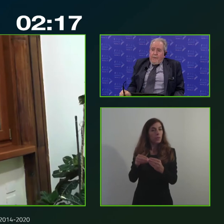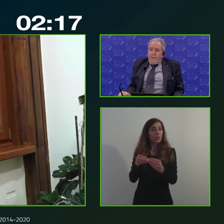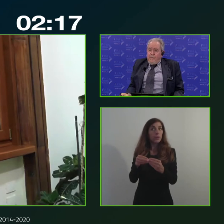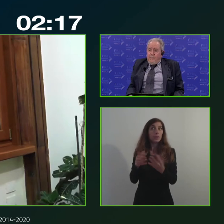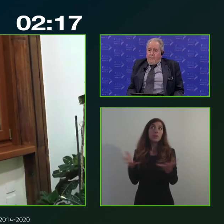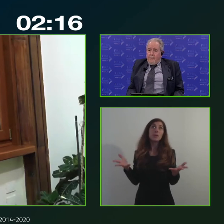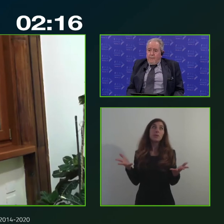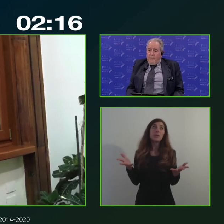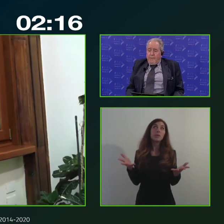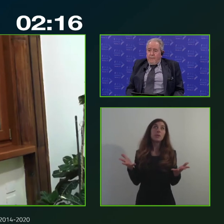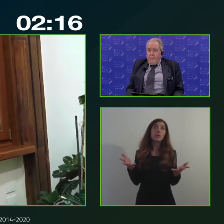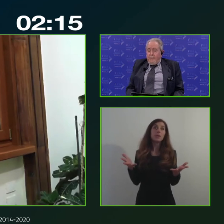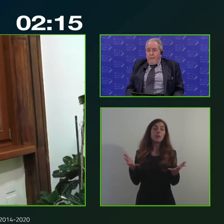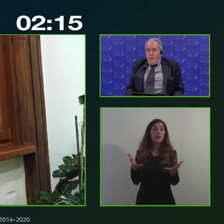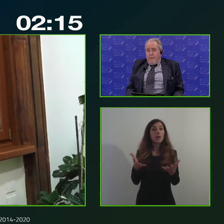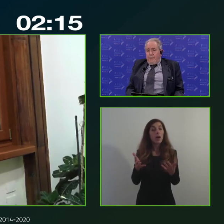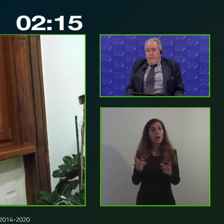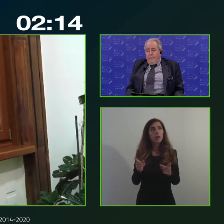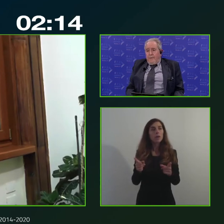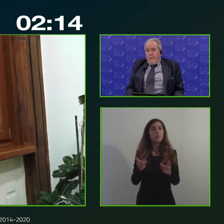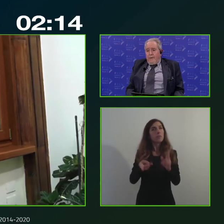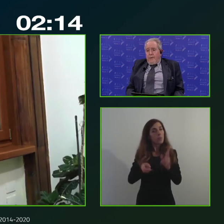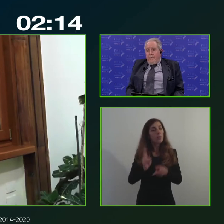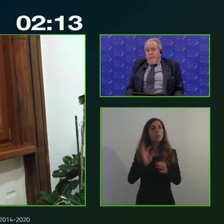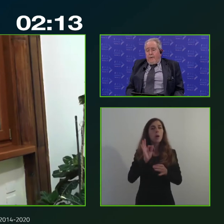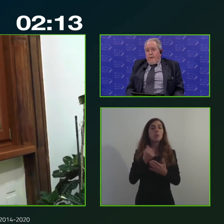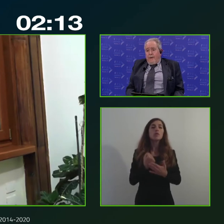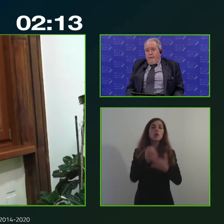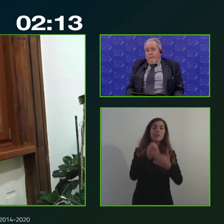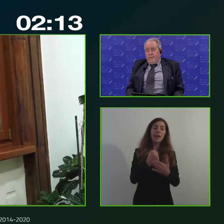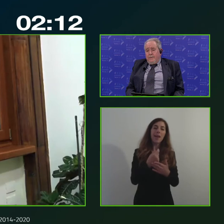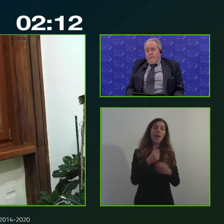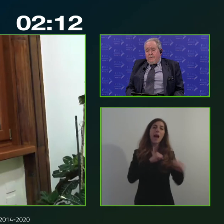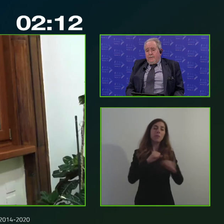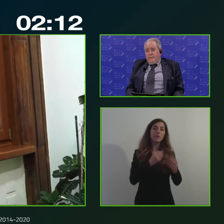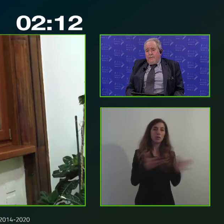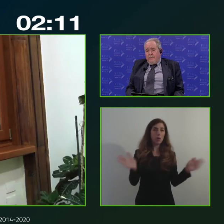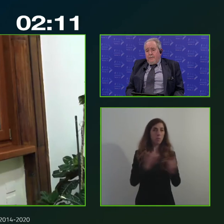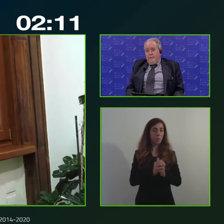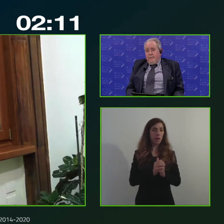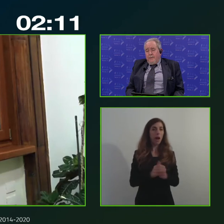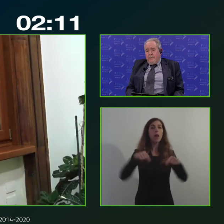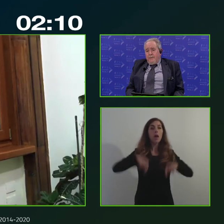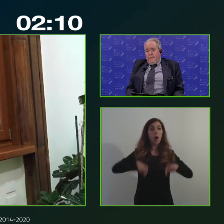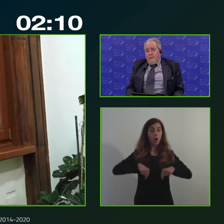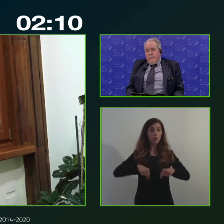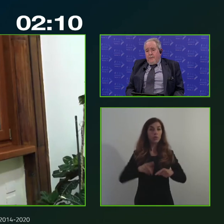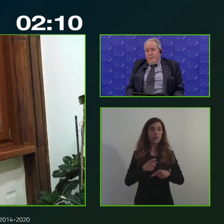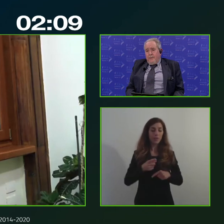sostenere poi soprattutto anche le pubbliche amministrazioni noi oggi con il nostro progetto